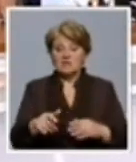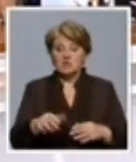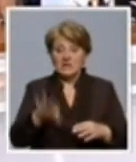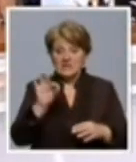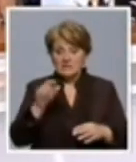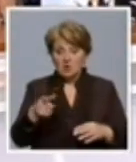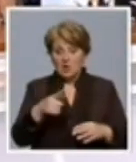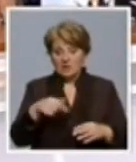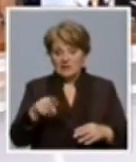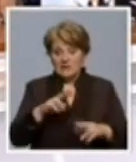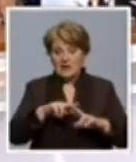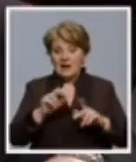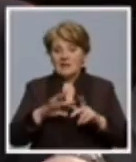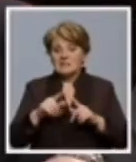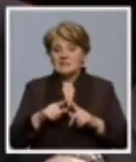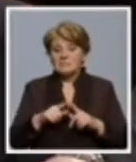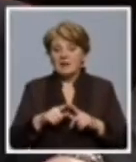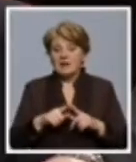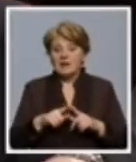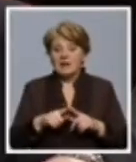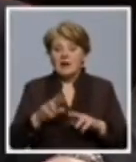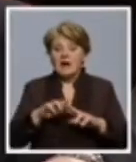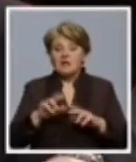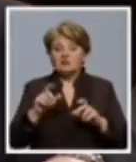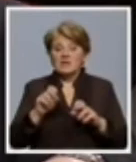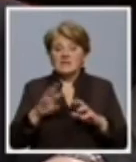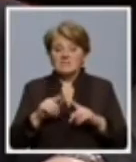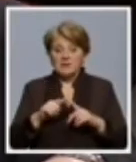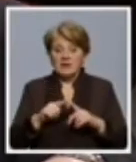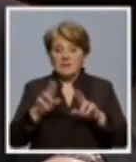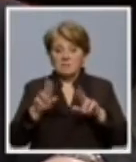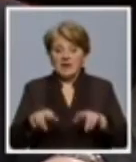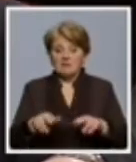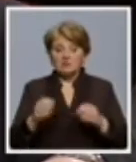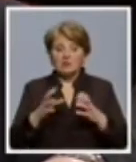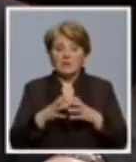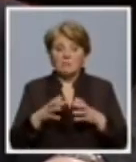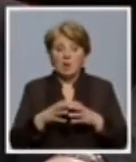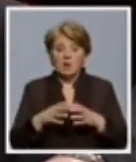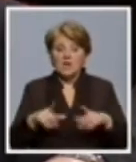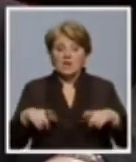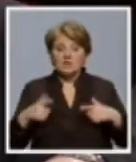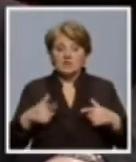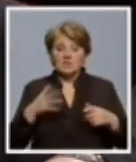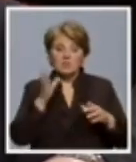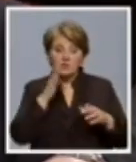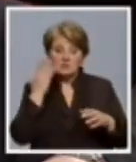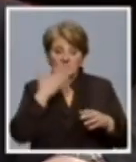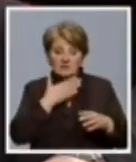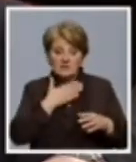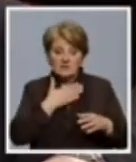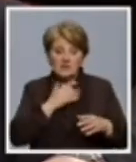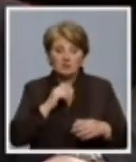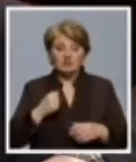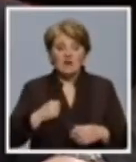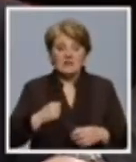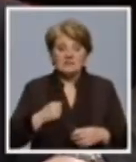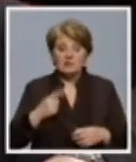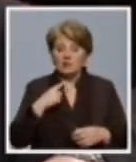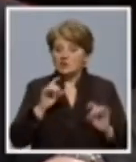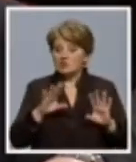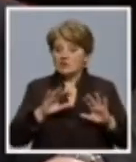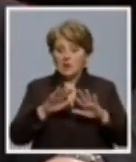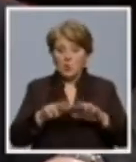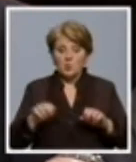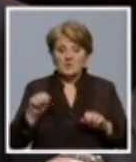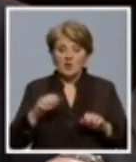Dakle, HSP, dr. Ande Starčević, HHSP i Hrvatski pravaški blok Bosne i Hercegovine. Živimo u Bosne i Hercegovine častnican Hrvatske vojske koji ništa nije